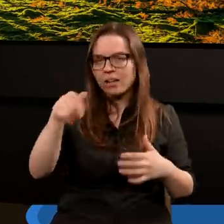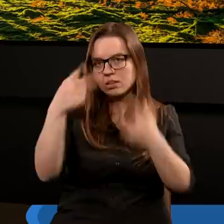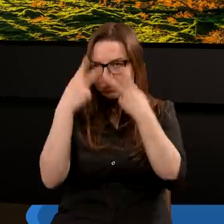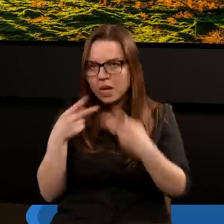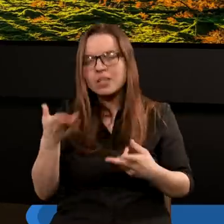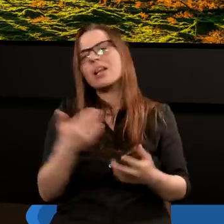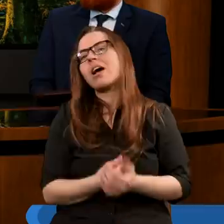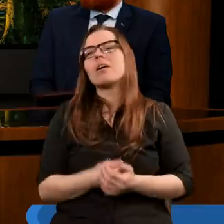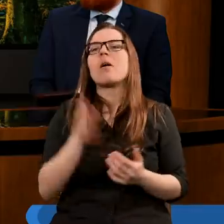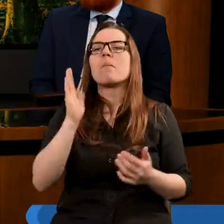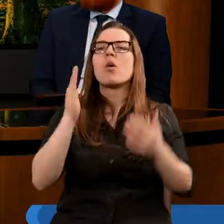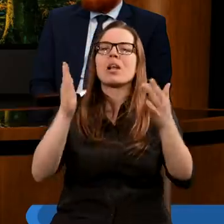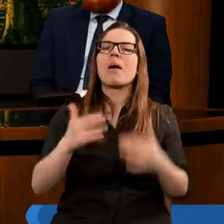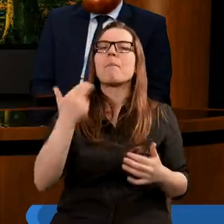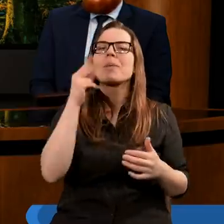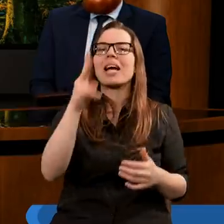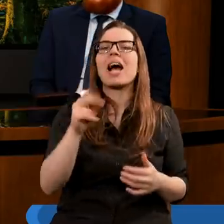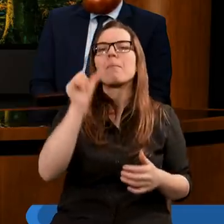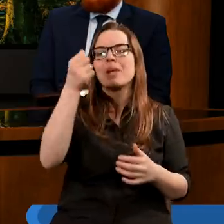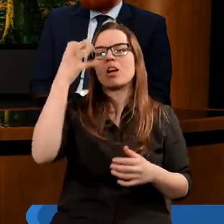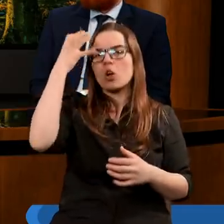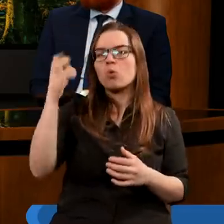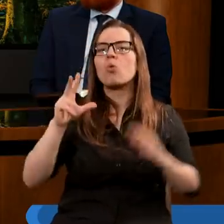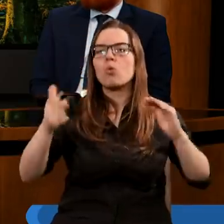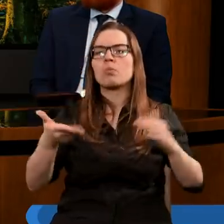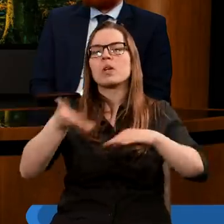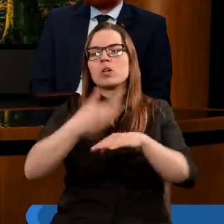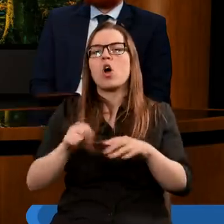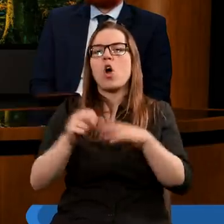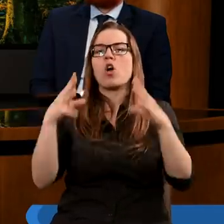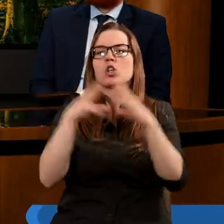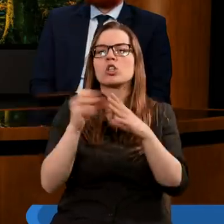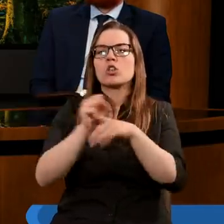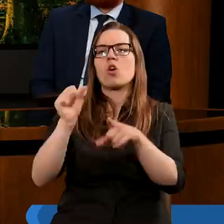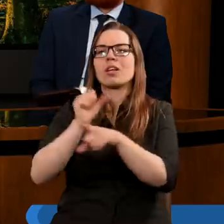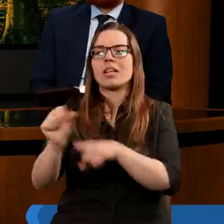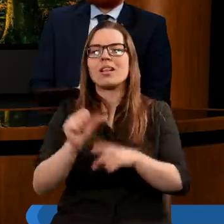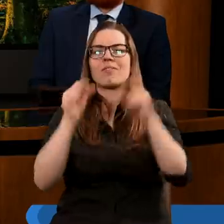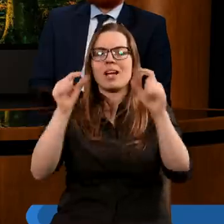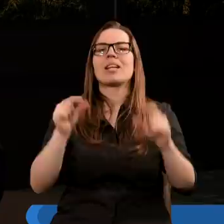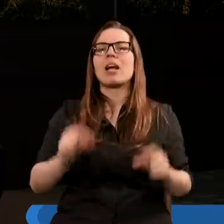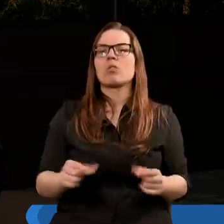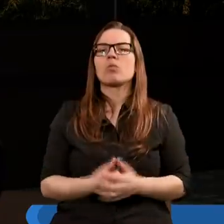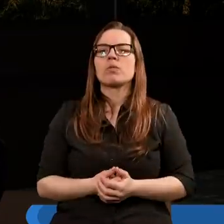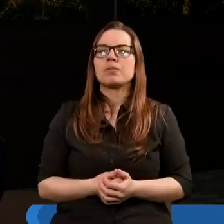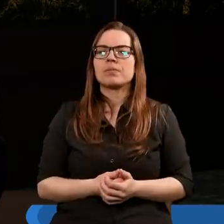przeczytasz. A potem Mirek, pierwsza królewska, ósmy rozdział, od dziesiątego do jedenastego wersetu.